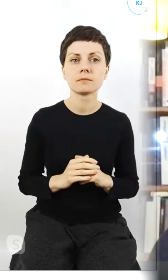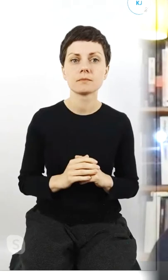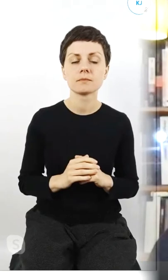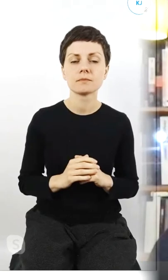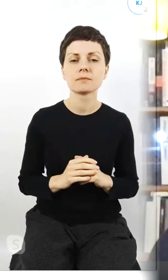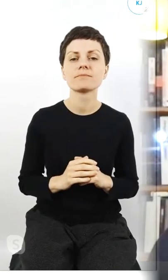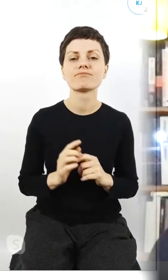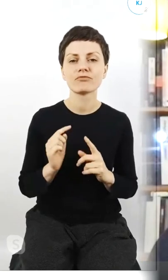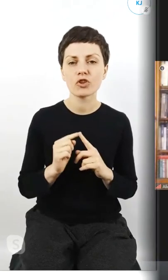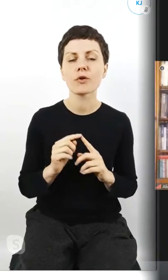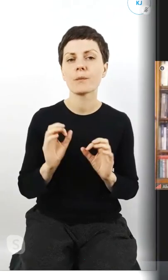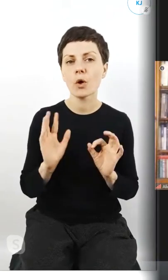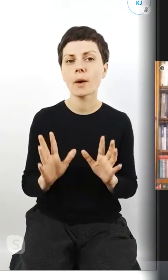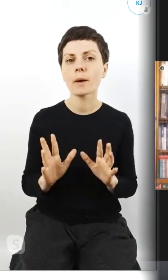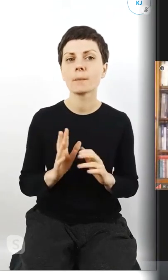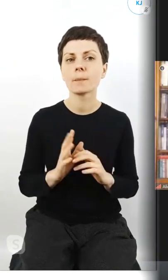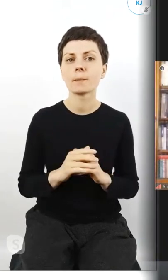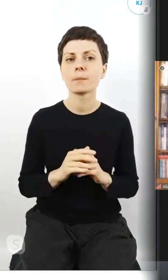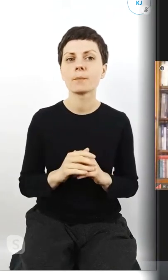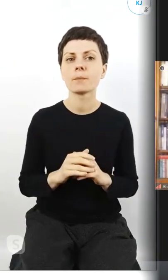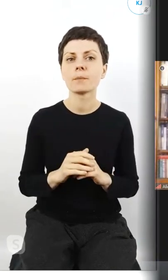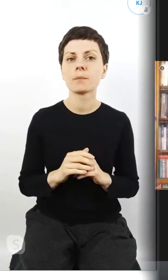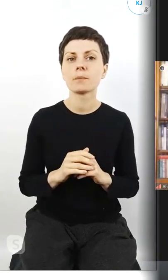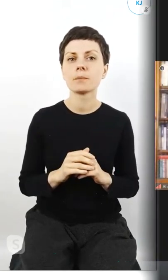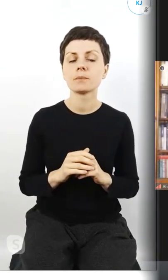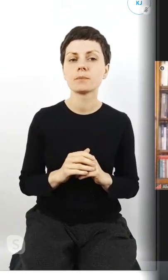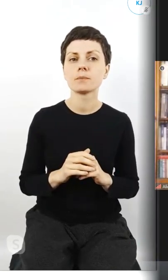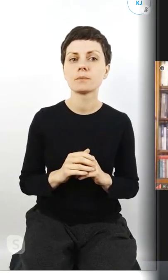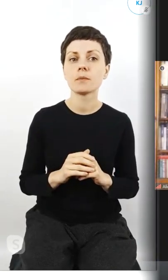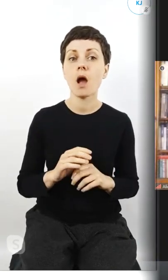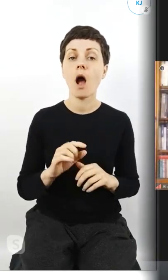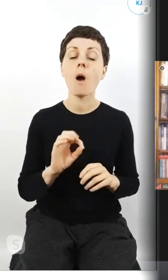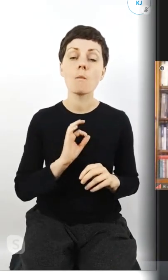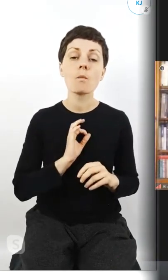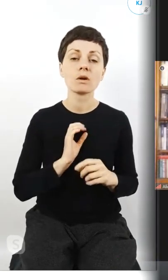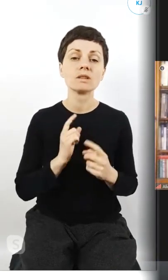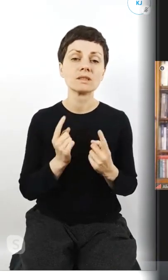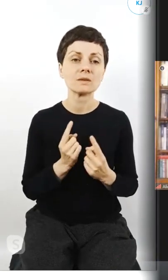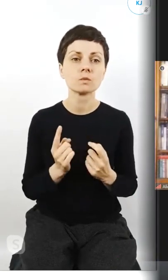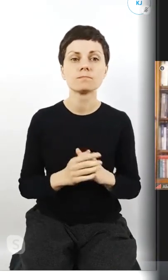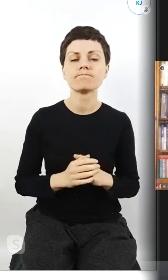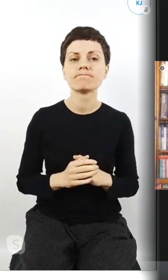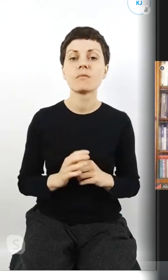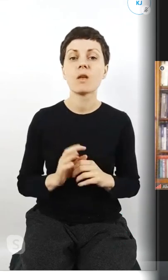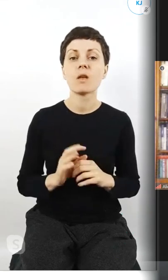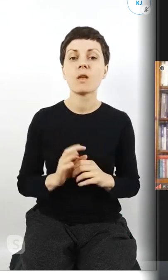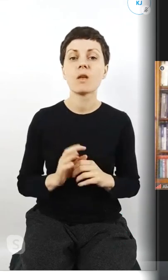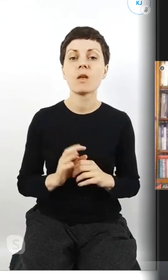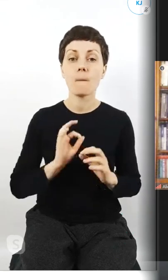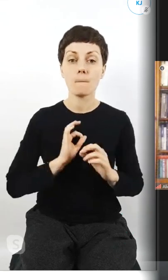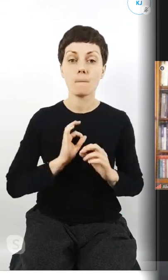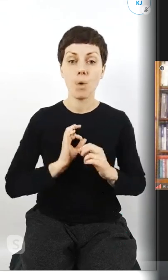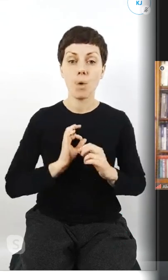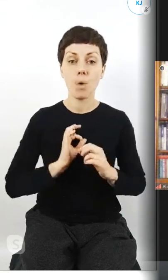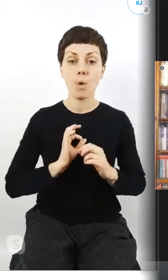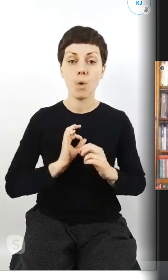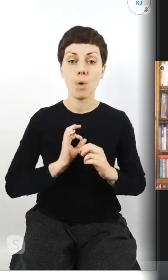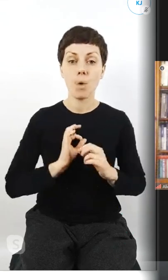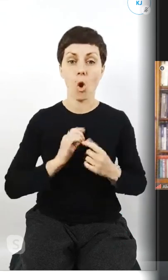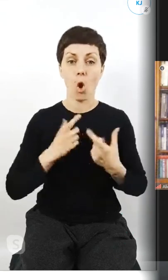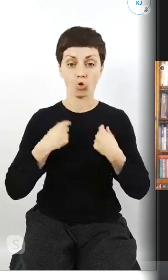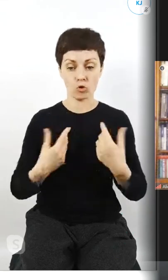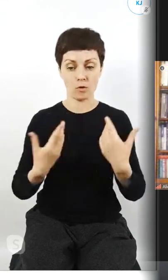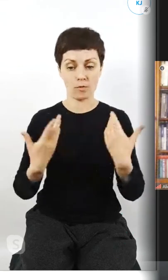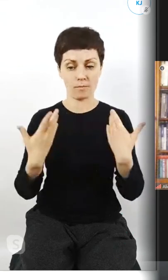Trochę, okej. Może sobie... W moim przypadku z moją osobowością totalnie ekstrawertyczną no to